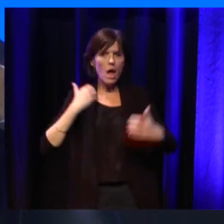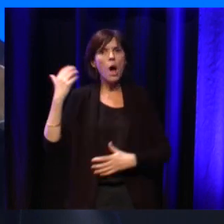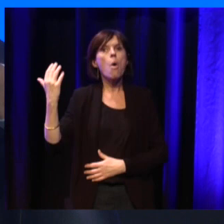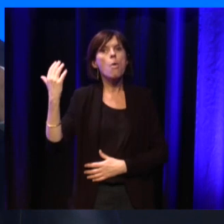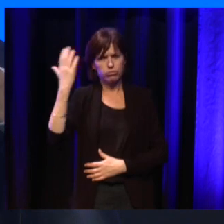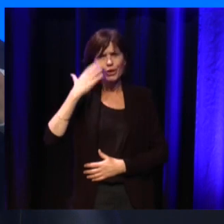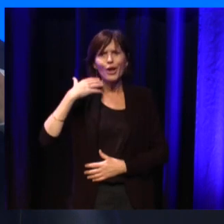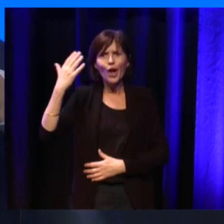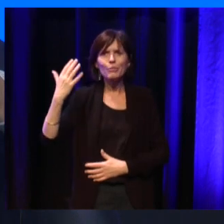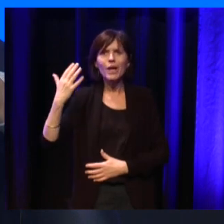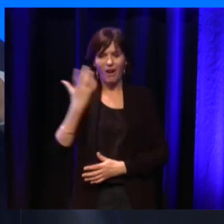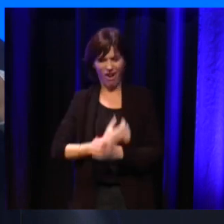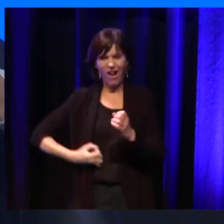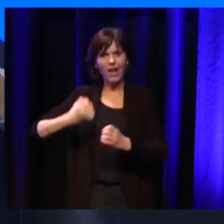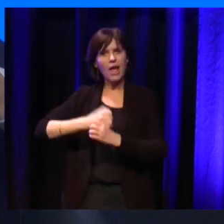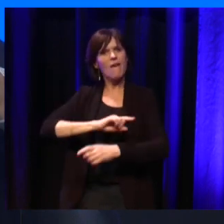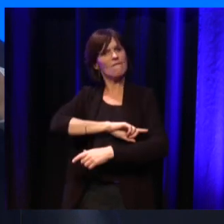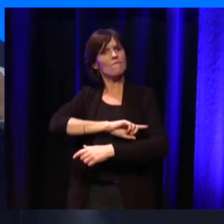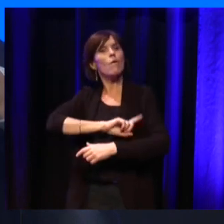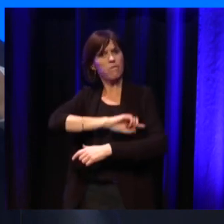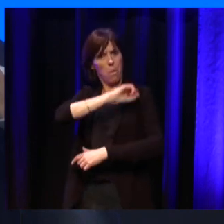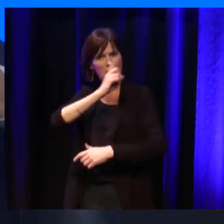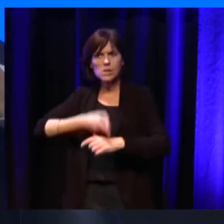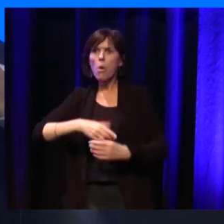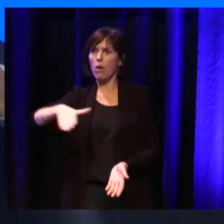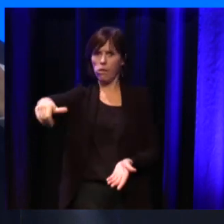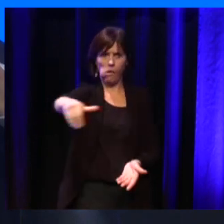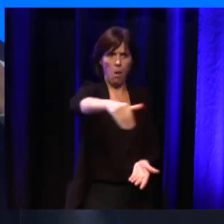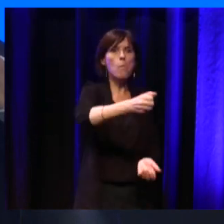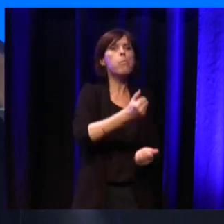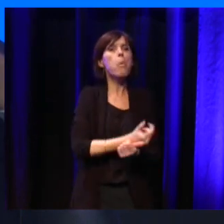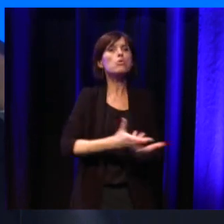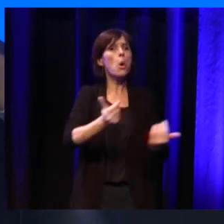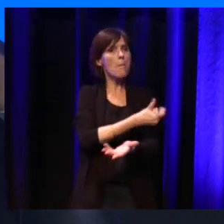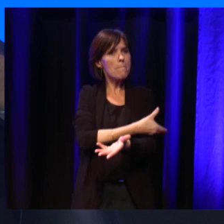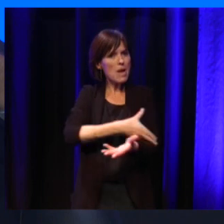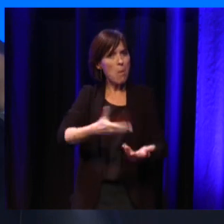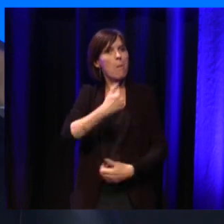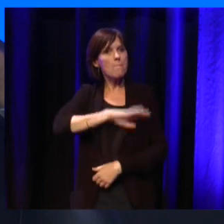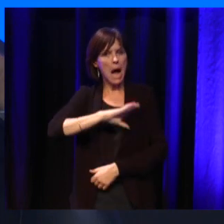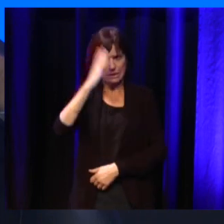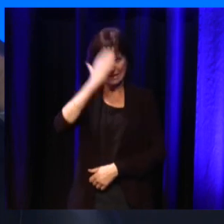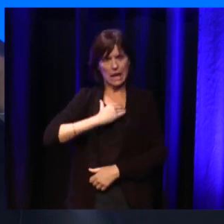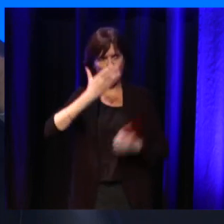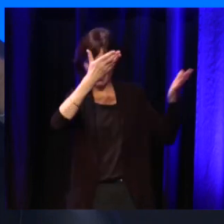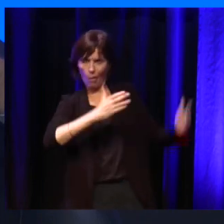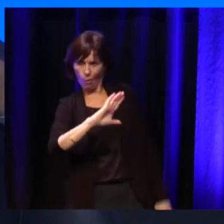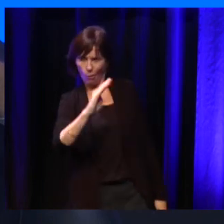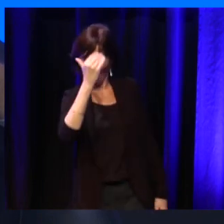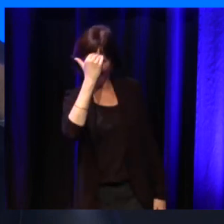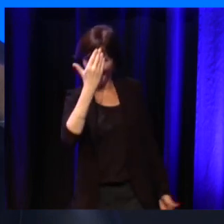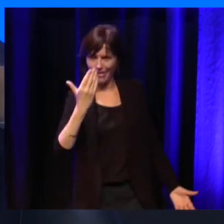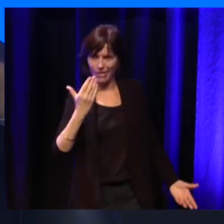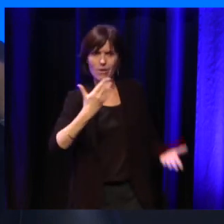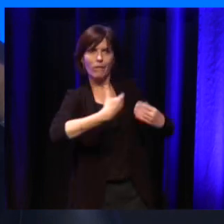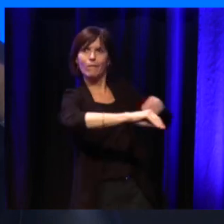depuis qu'elle a créé sa fondation. Et donc, on peut avoir des enjeux, finalement, des moyens qui sont supérieurs presque à